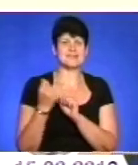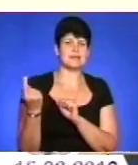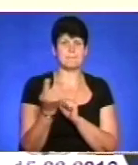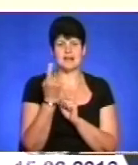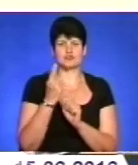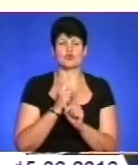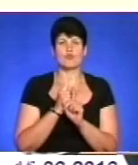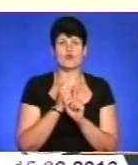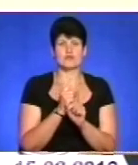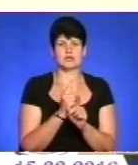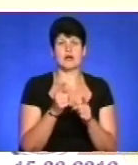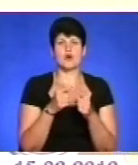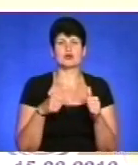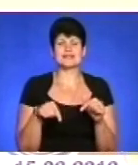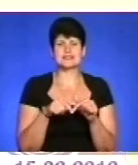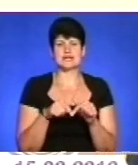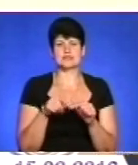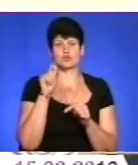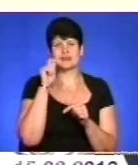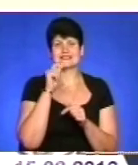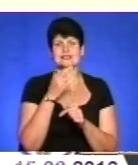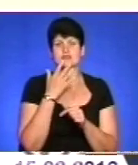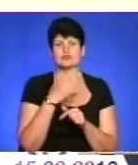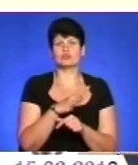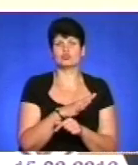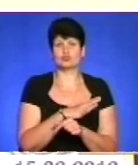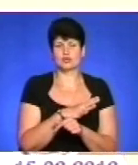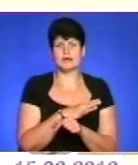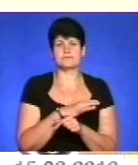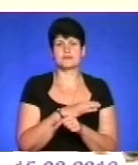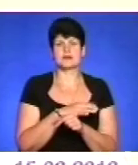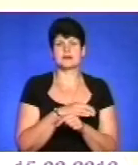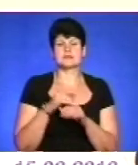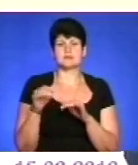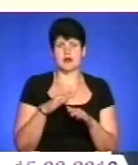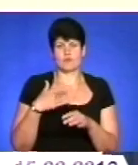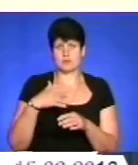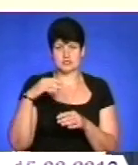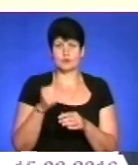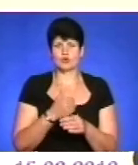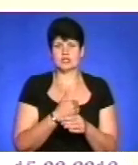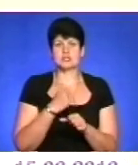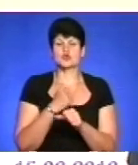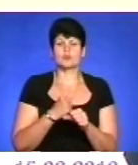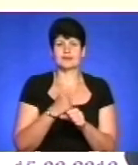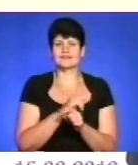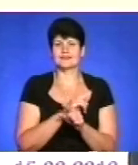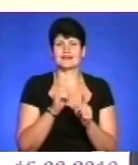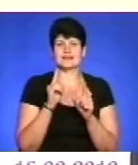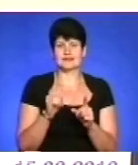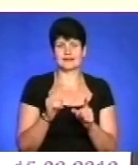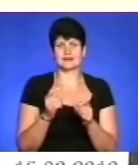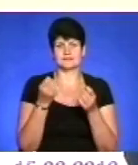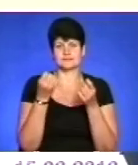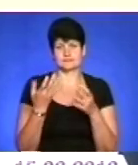провідника організації українських націоналістів було справою принциповою. Ми хотіли зробити не тільки такий теоретичний